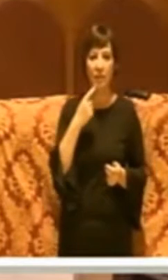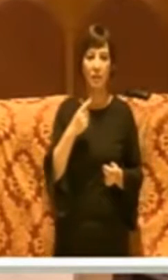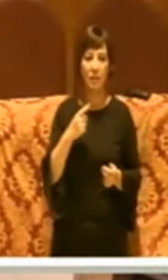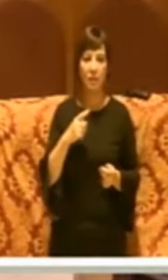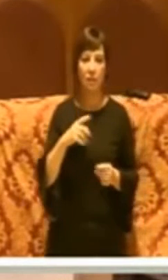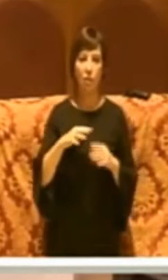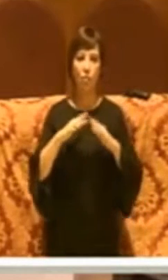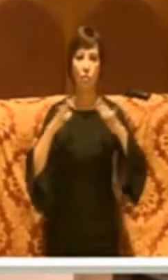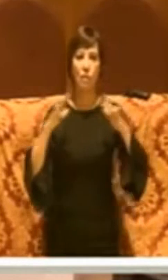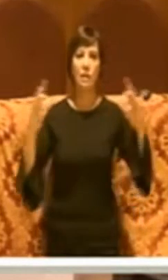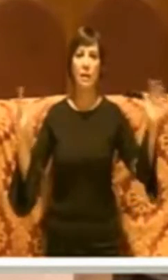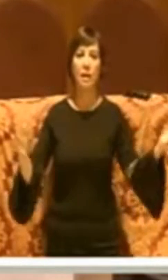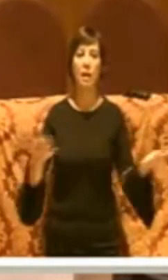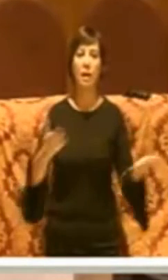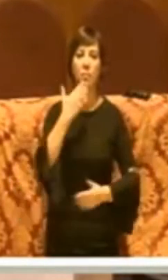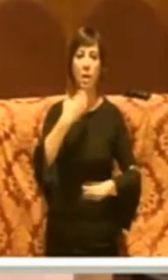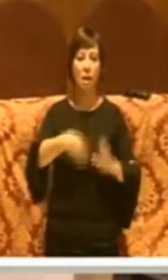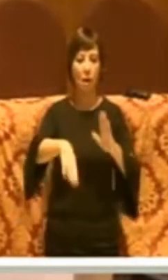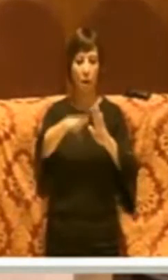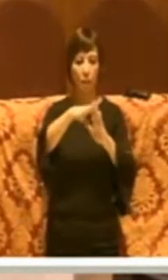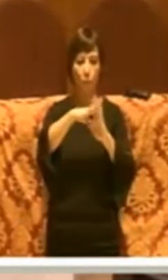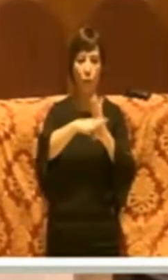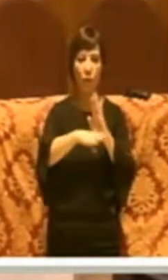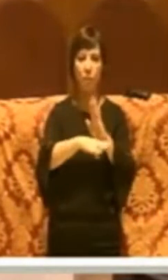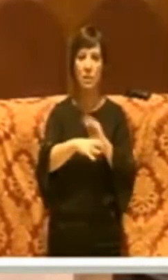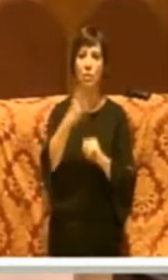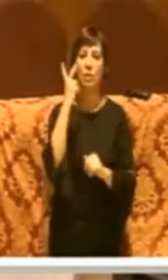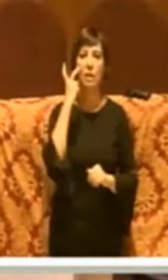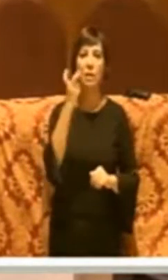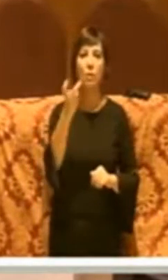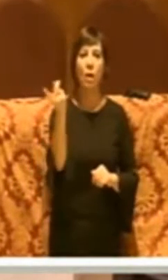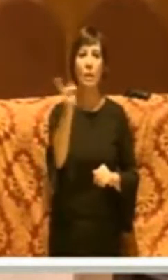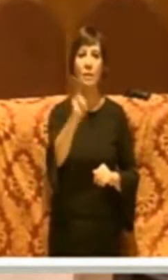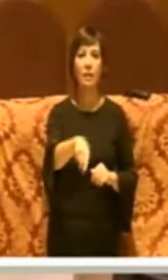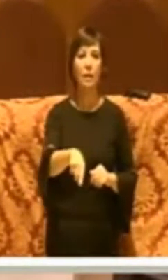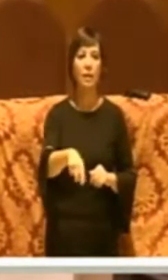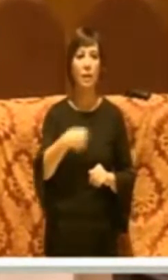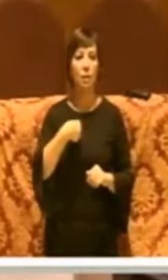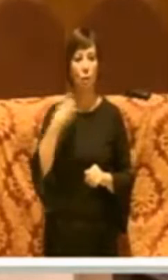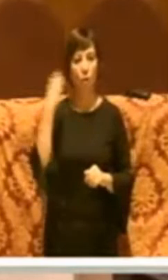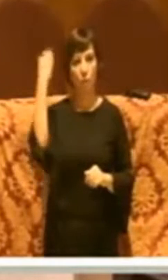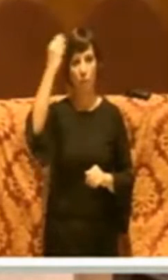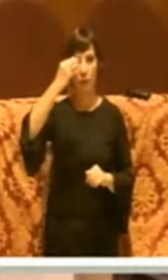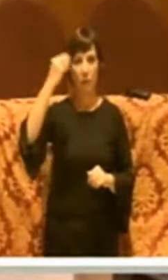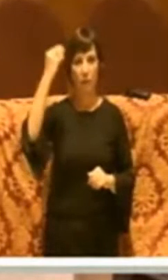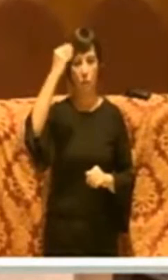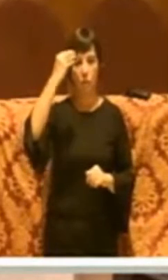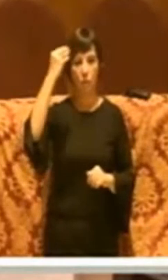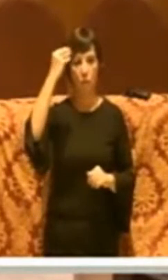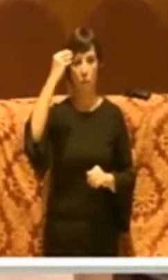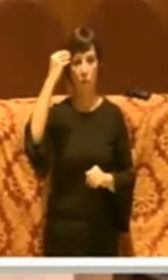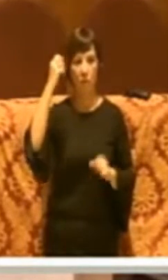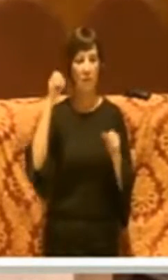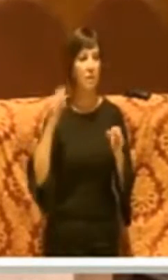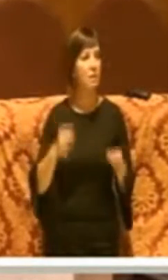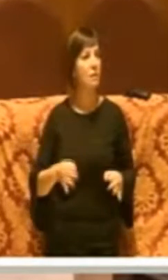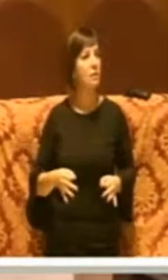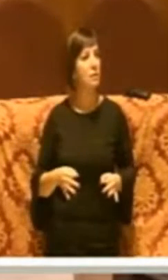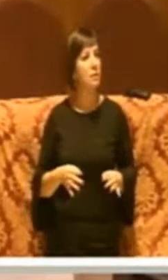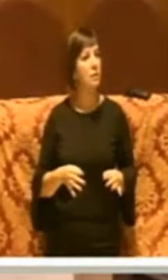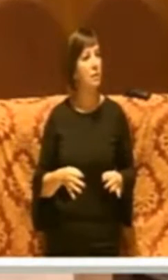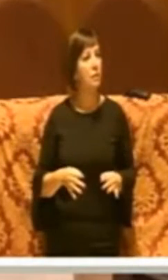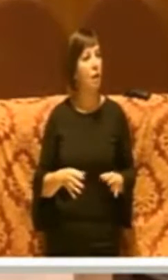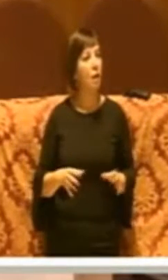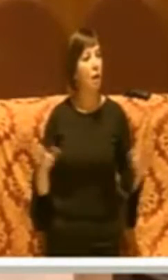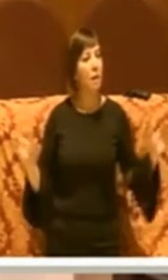generale una programmazione che chiaramente riguarda anche, io credo che sicuramente si sono